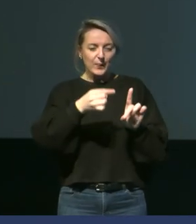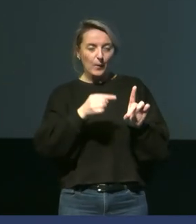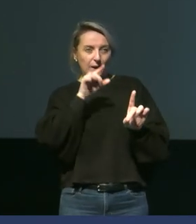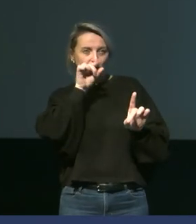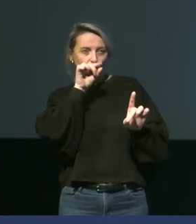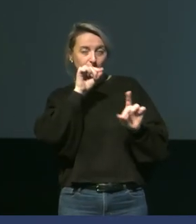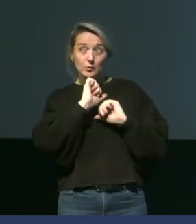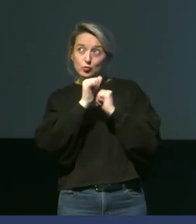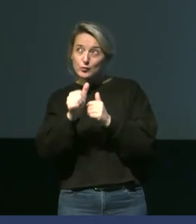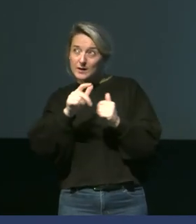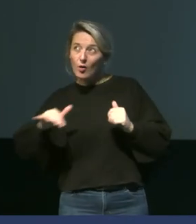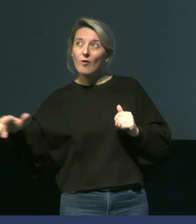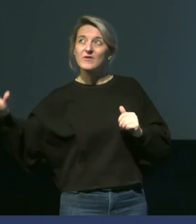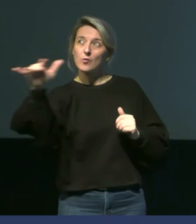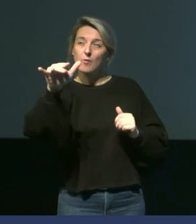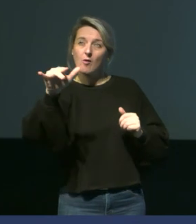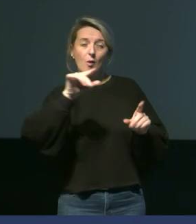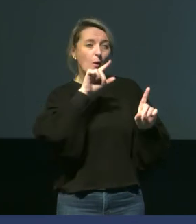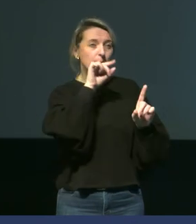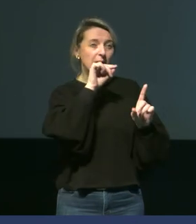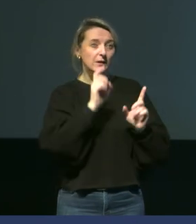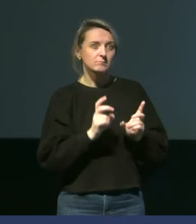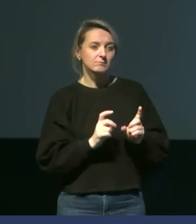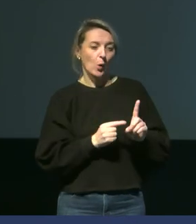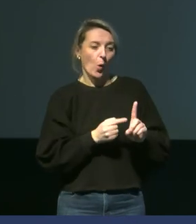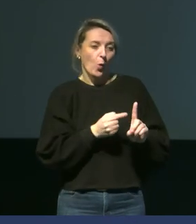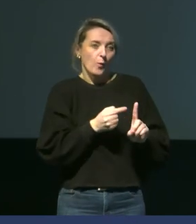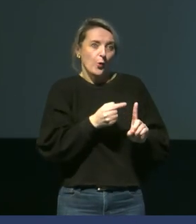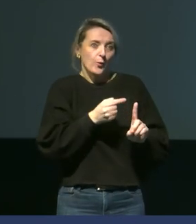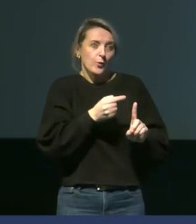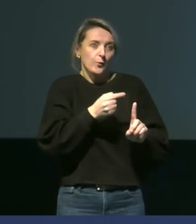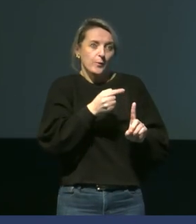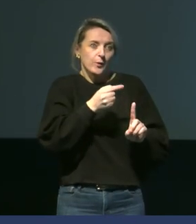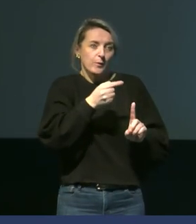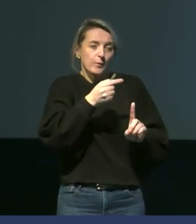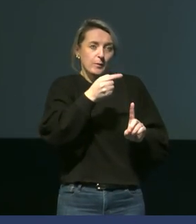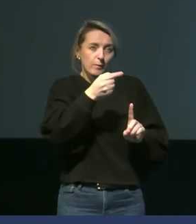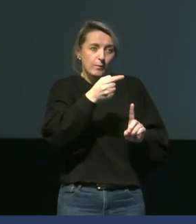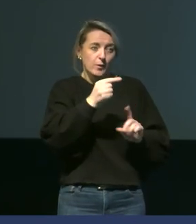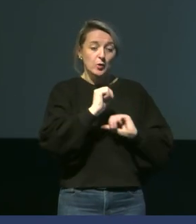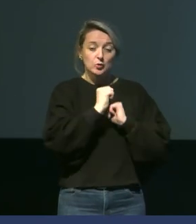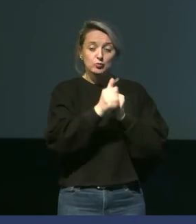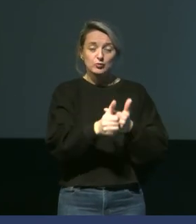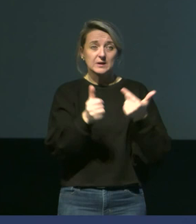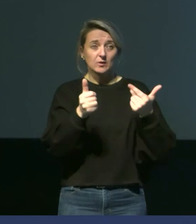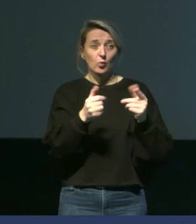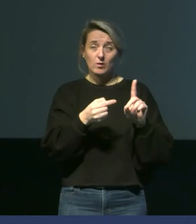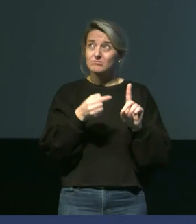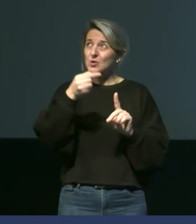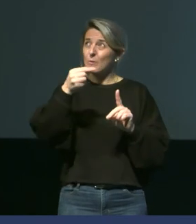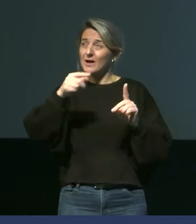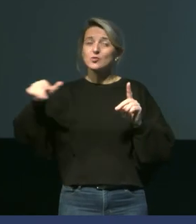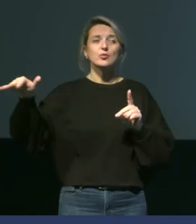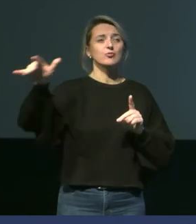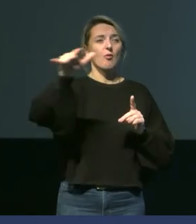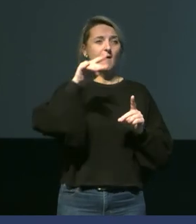température ambiante, elle va augmenter. Et on observe qu'elle continue d'augmenter avec l'augmentation de la température de l'air, de la température ambiante.